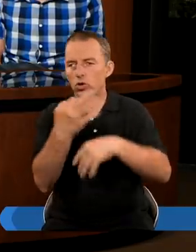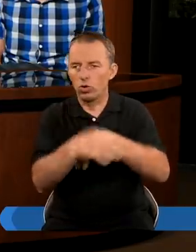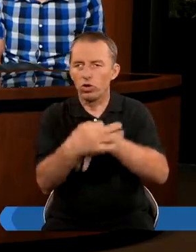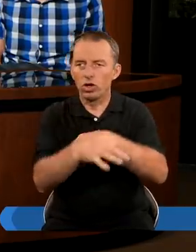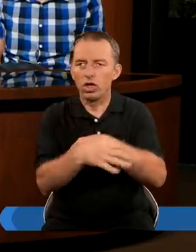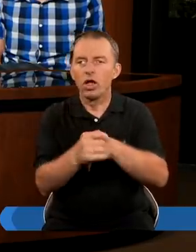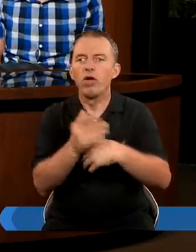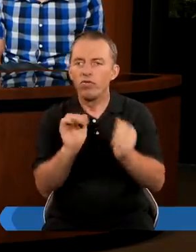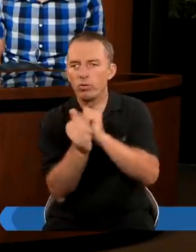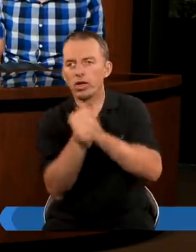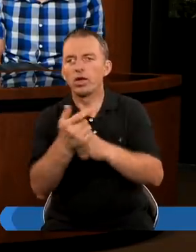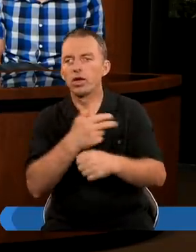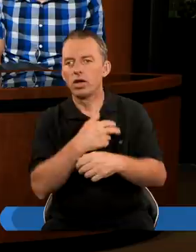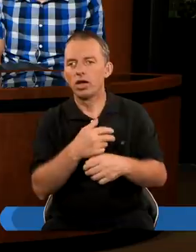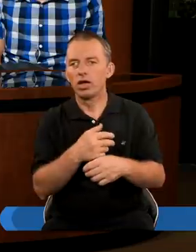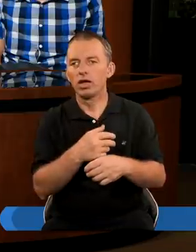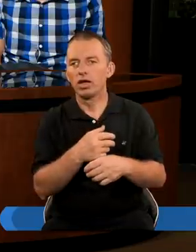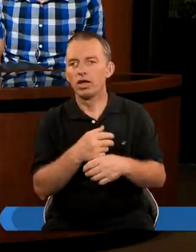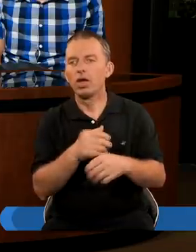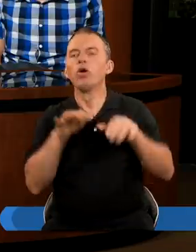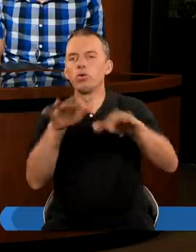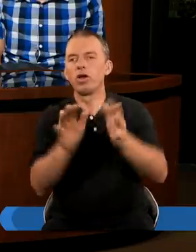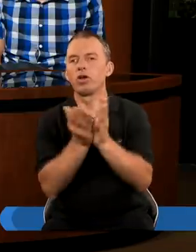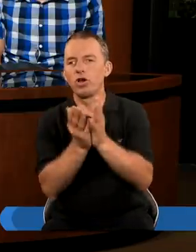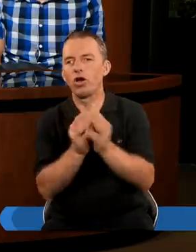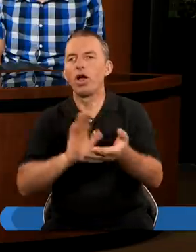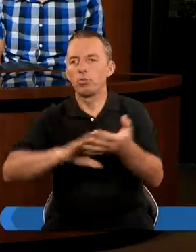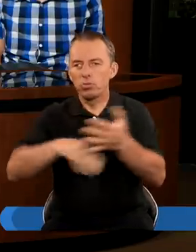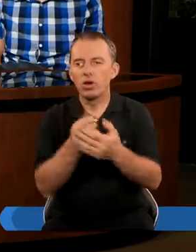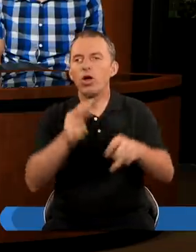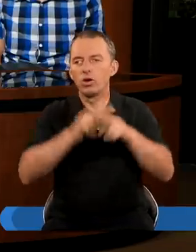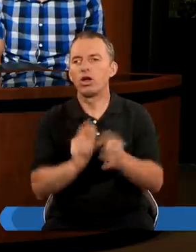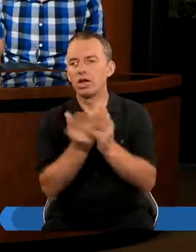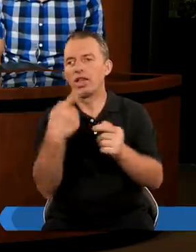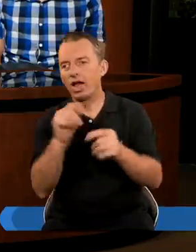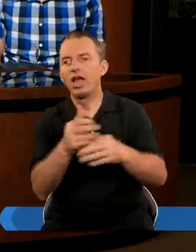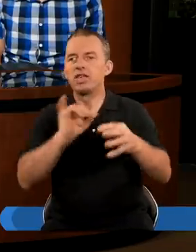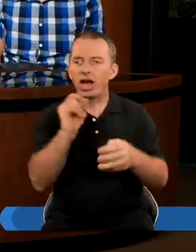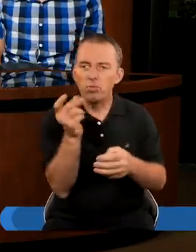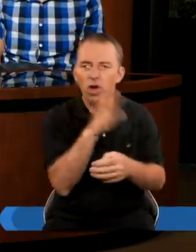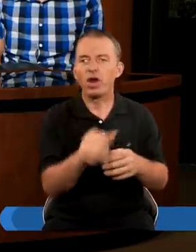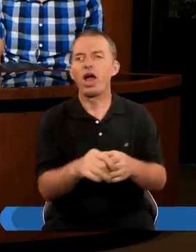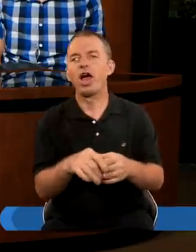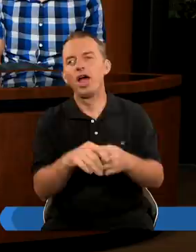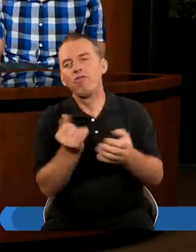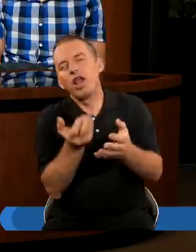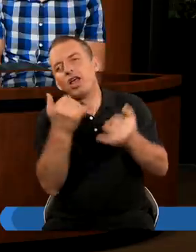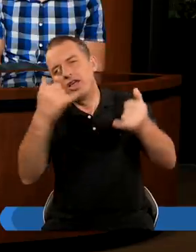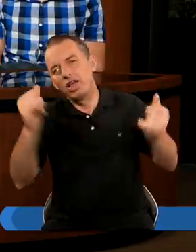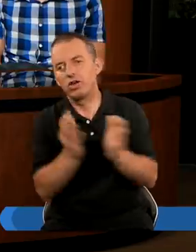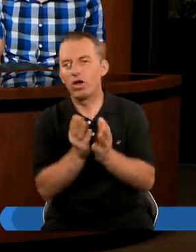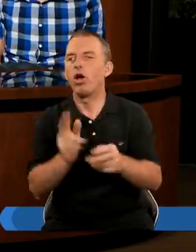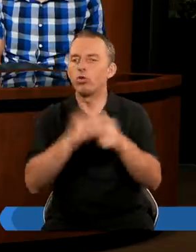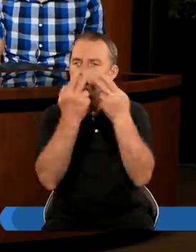studium Wymieniliśmy Sporo ksiąg Biblijnych Proroctwa z księgi Daniela Jeremiasza I